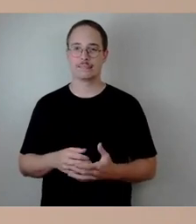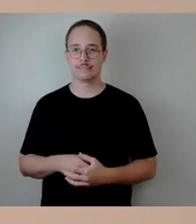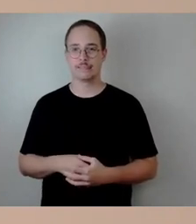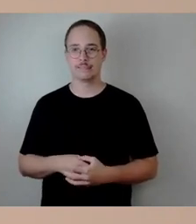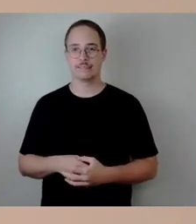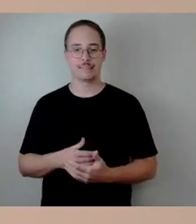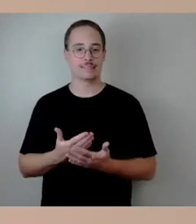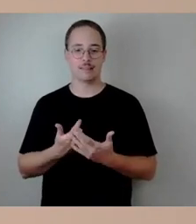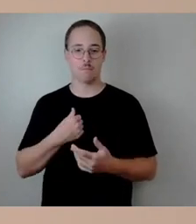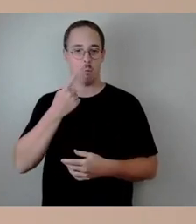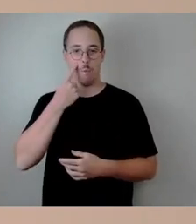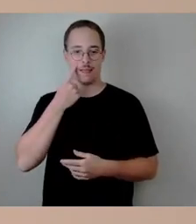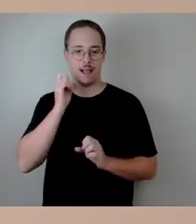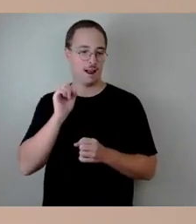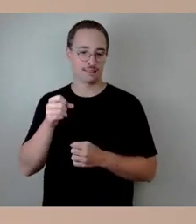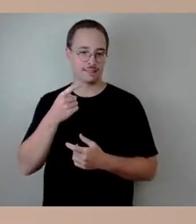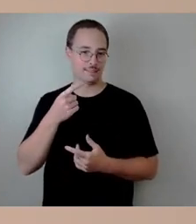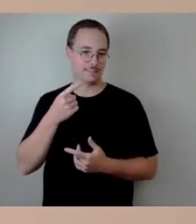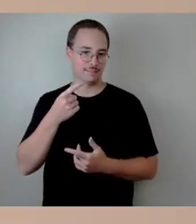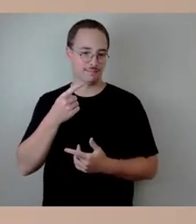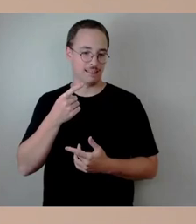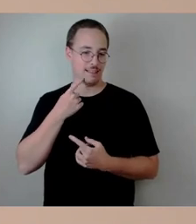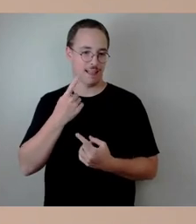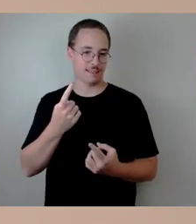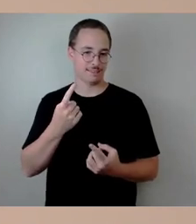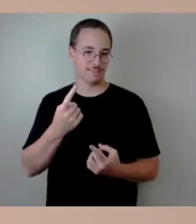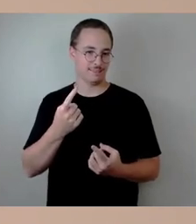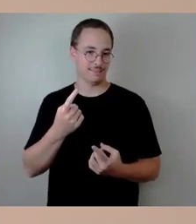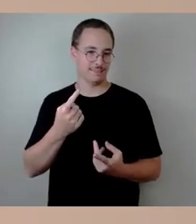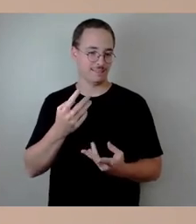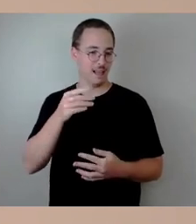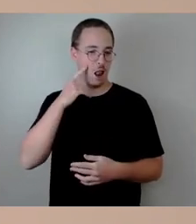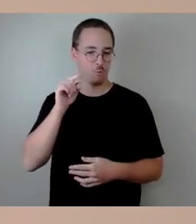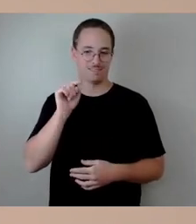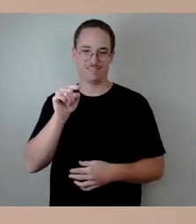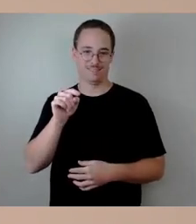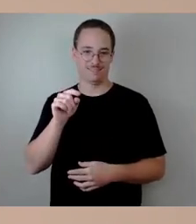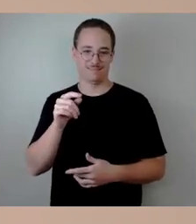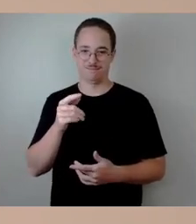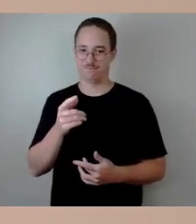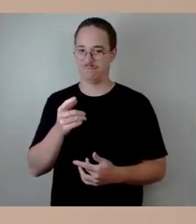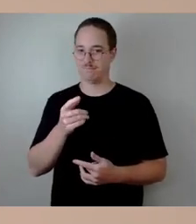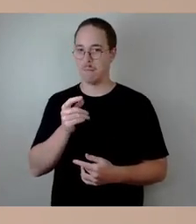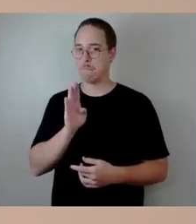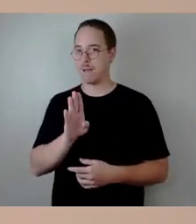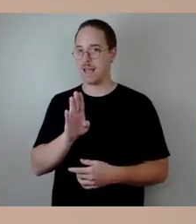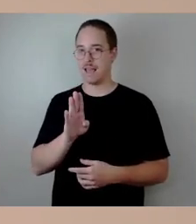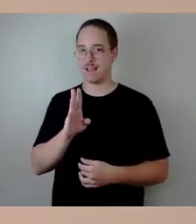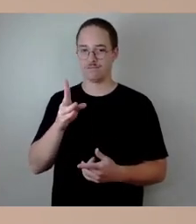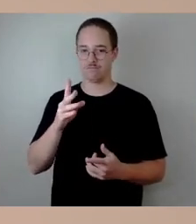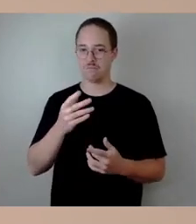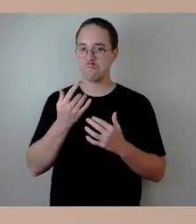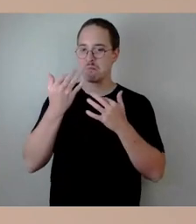dieser Brückenzug irgendwie noch verkehrlich wieder ertüchtigt werden könnte.